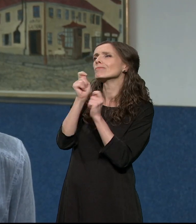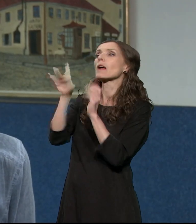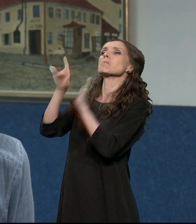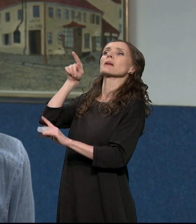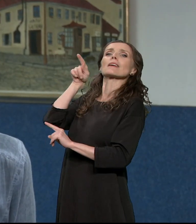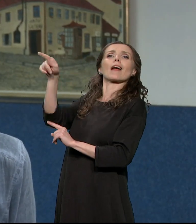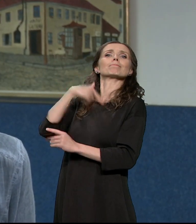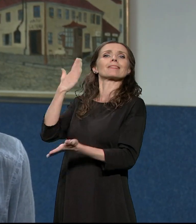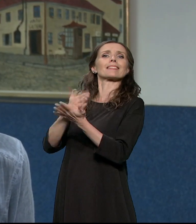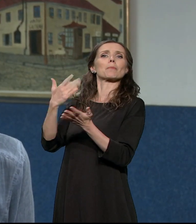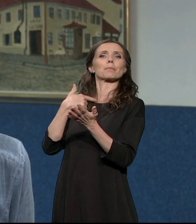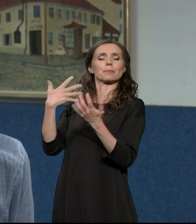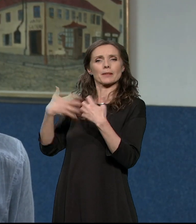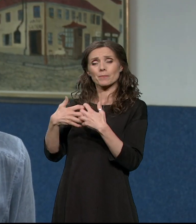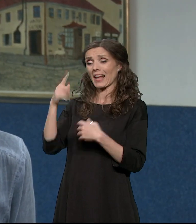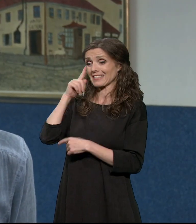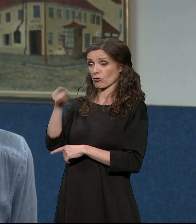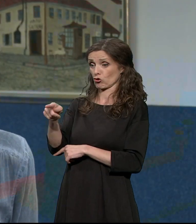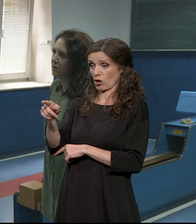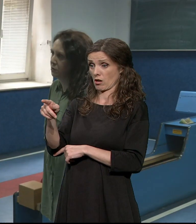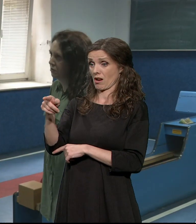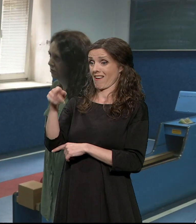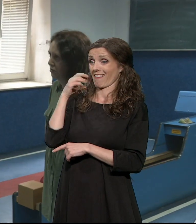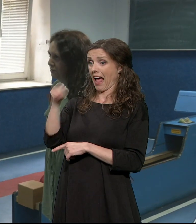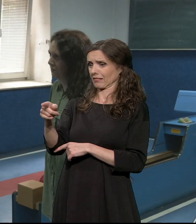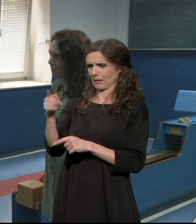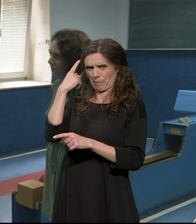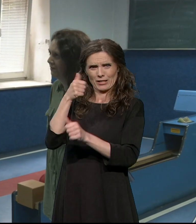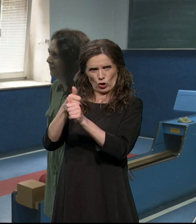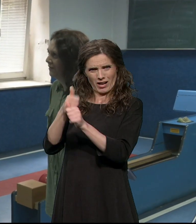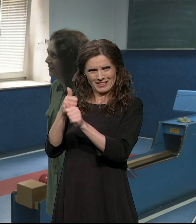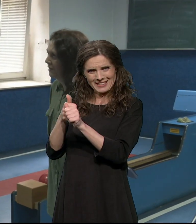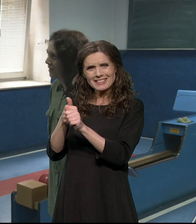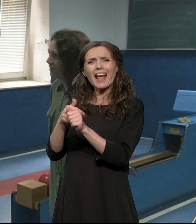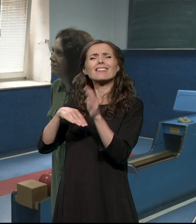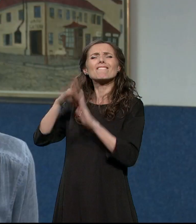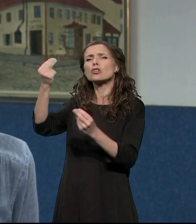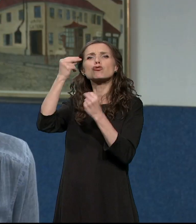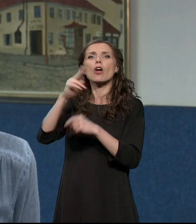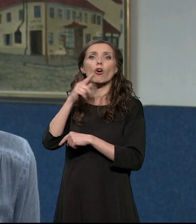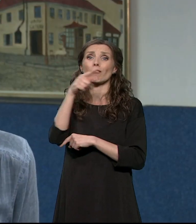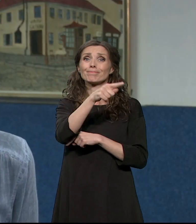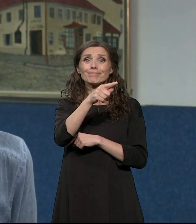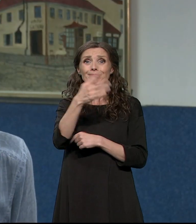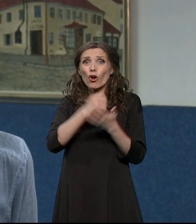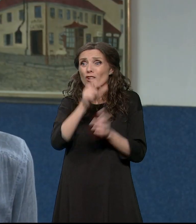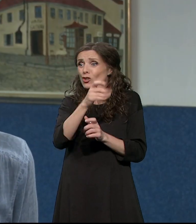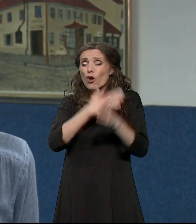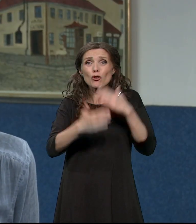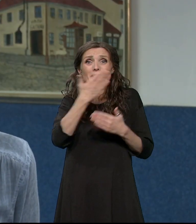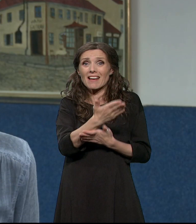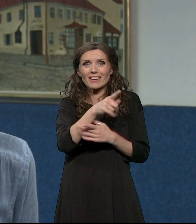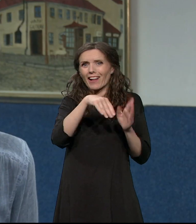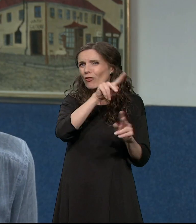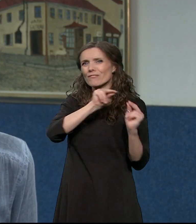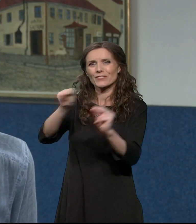asistent dobije od svog korisnika, pošto troje ljudi sa istim invaliditetom potpuno različito